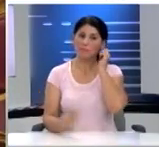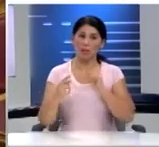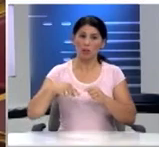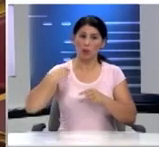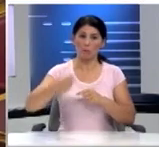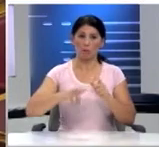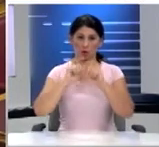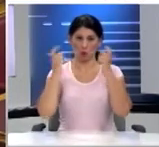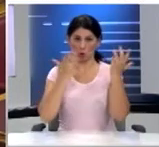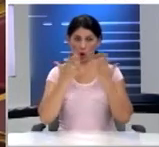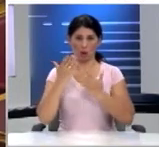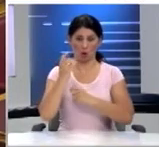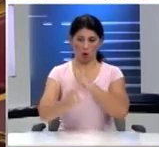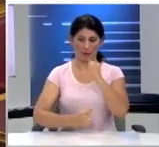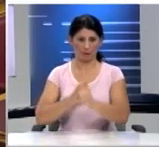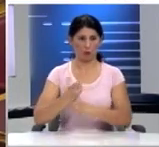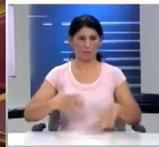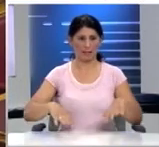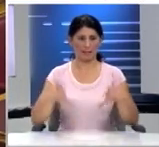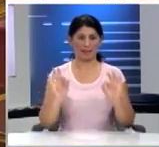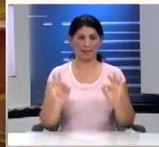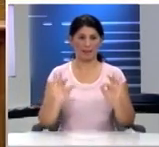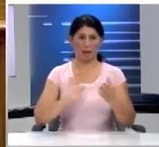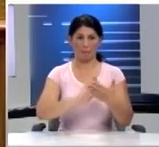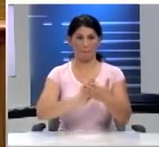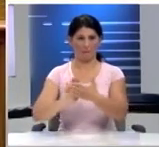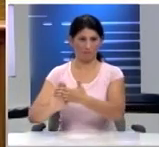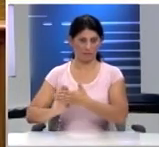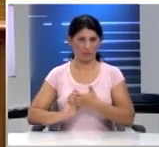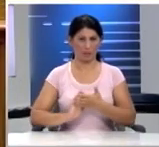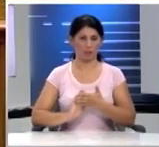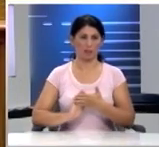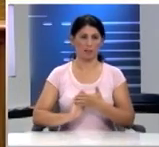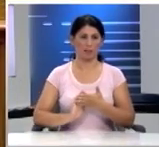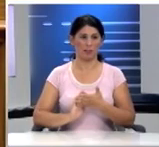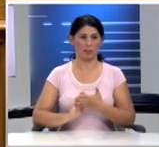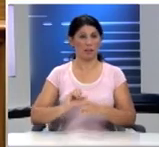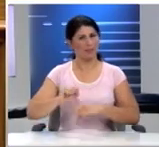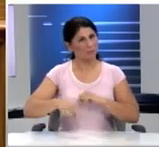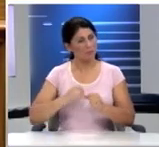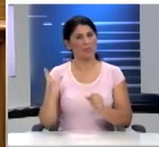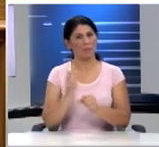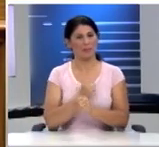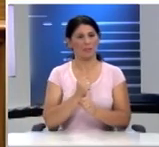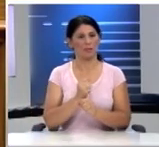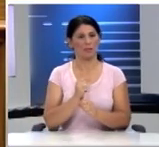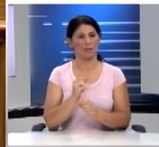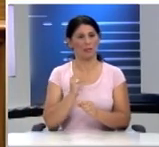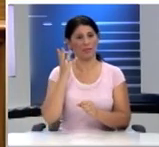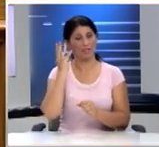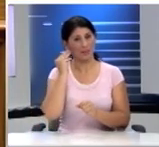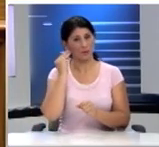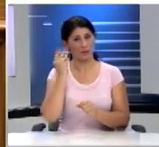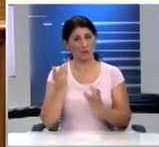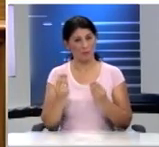σχολική χρονιά έχουμε ήδη ξεκινήσει τις επαφές έτσι ώστε να προσπαθήσουμε να πετύχουμε Δεν θα ακούσατε πάρα πολλά